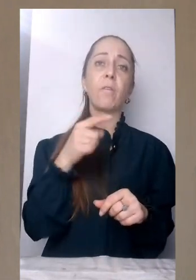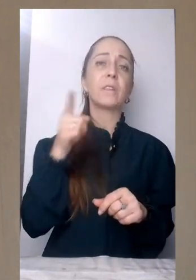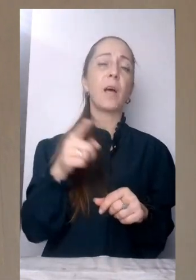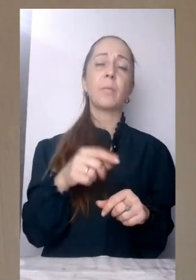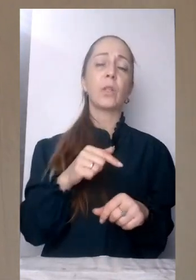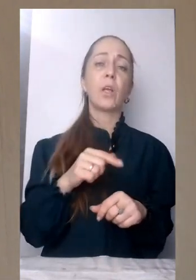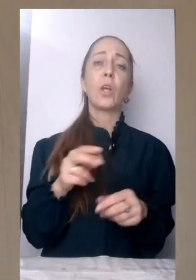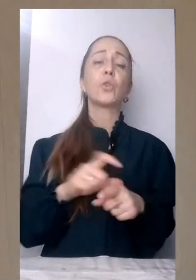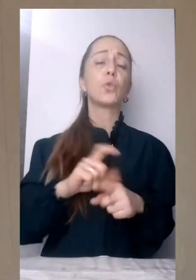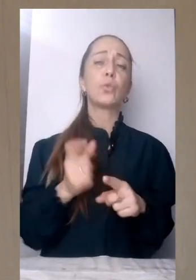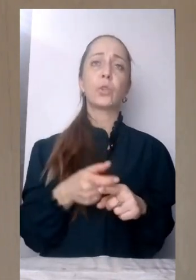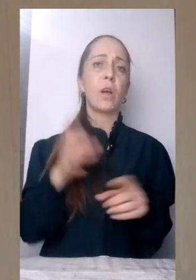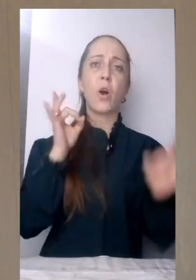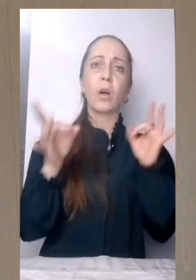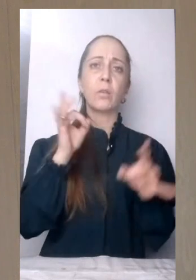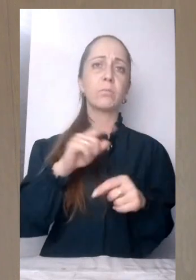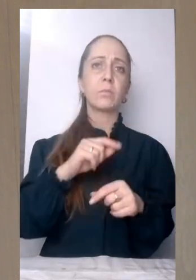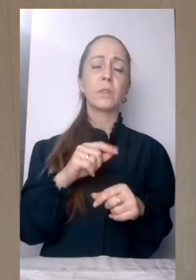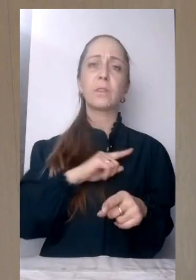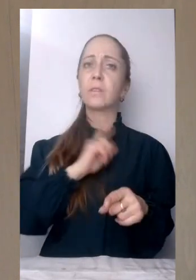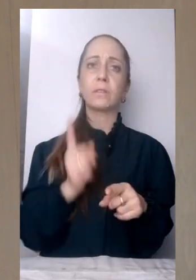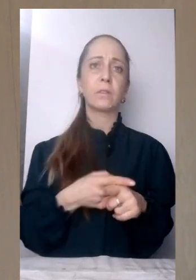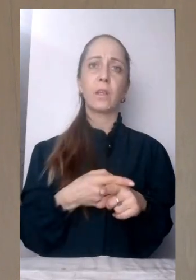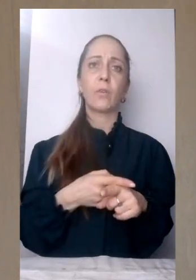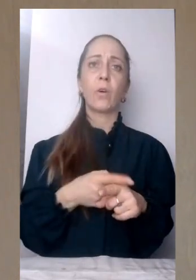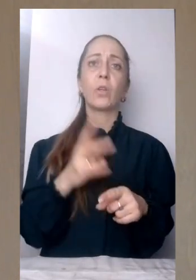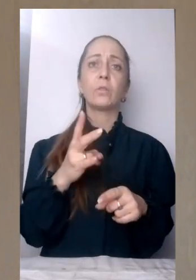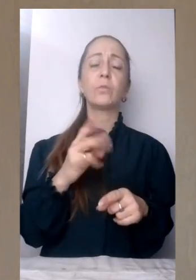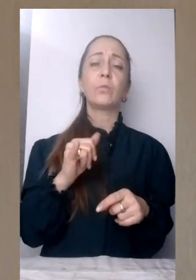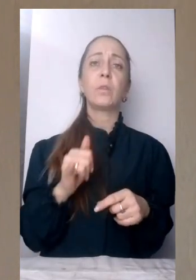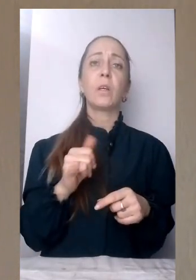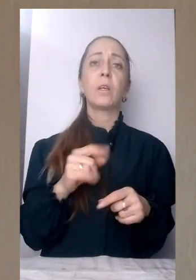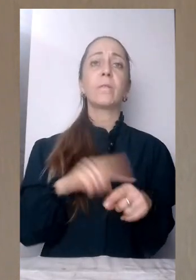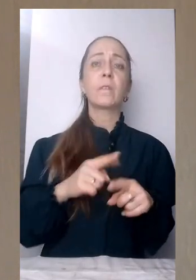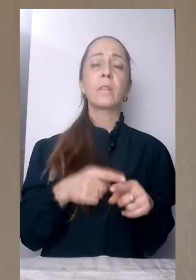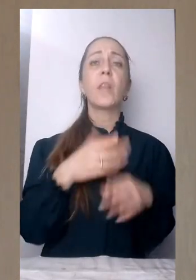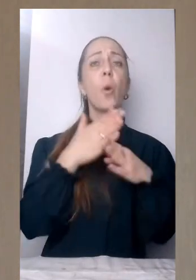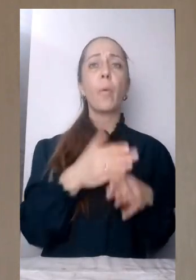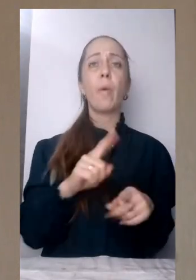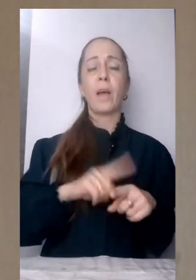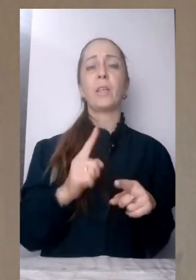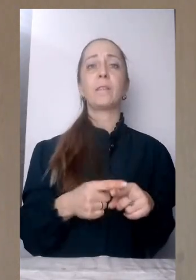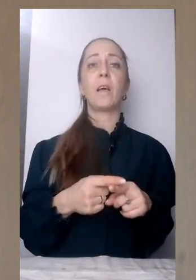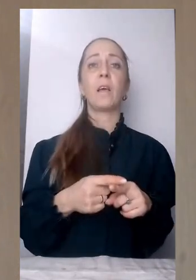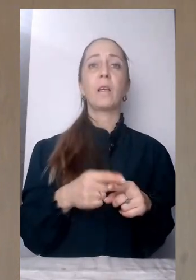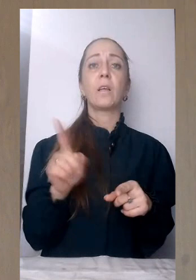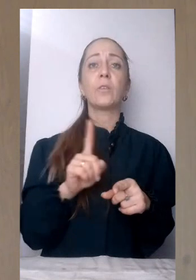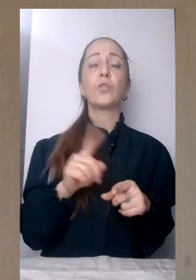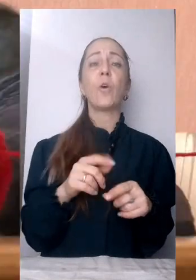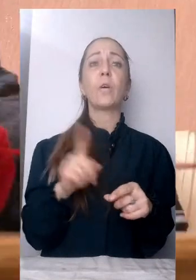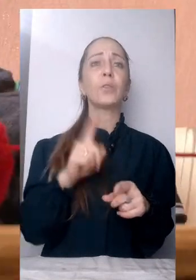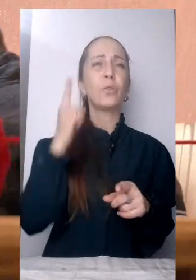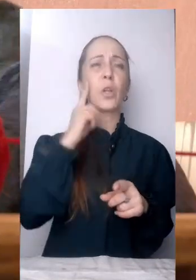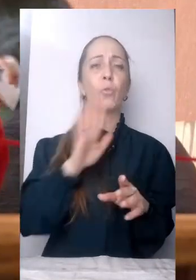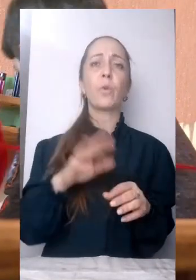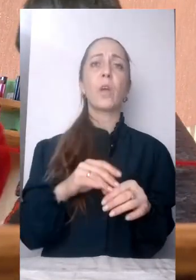було. Це дуже їм допомагає. Вони хоча б відвіляються, забувають про свої проблеми.